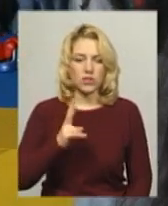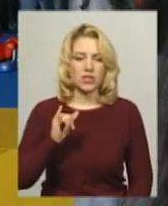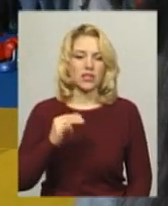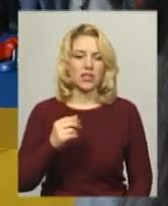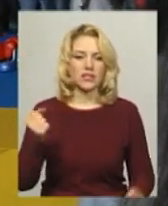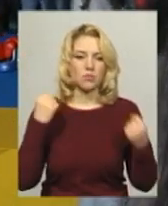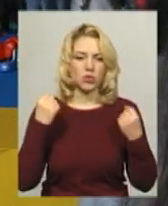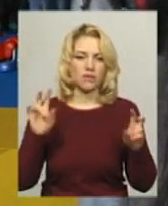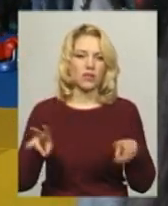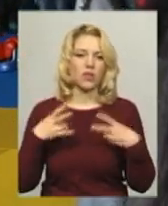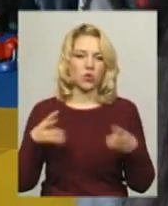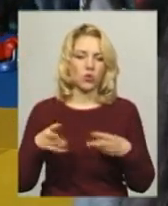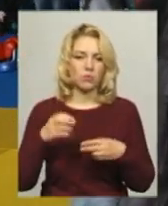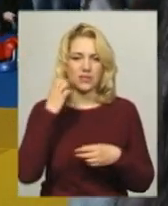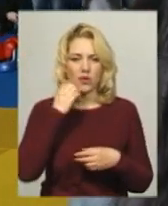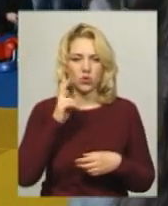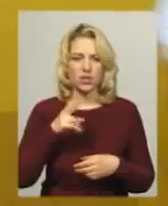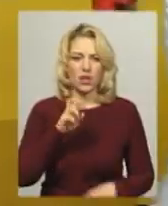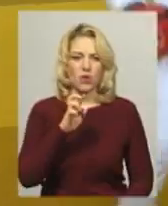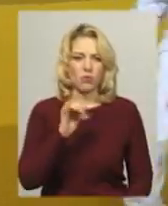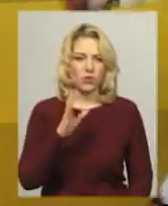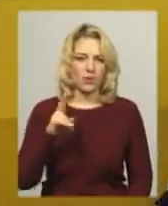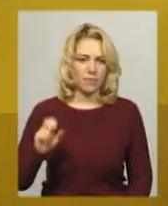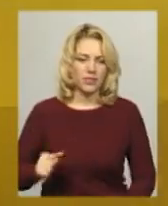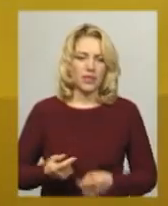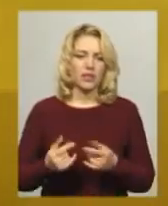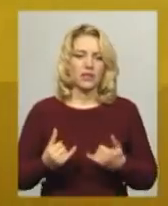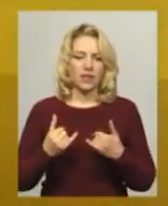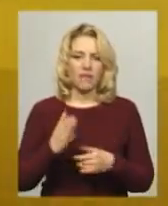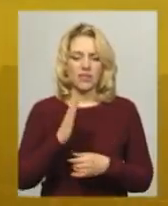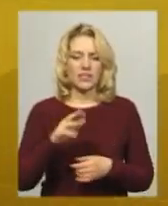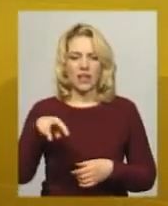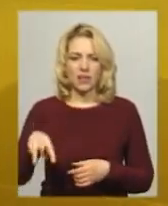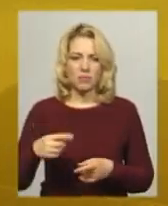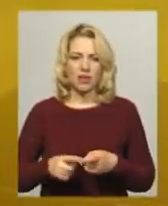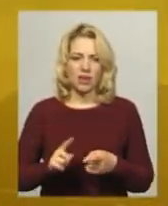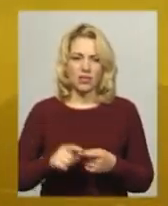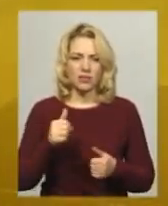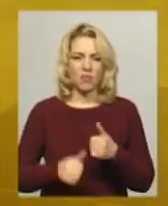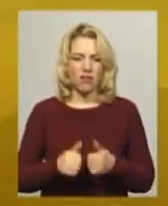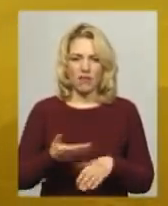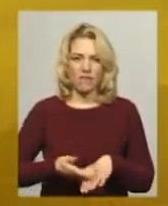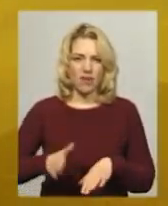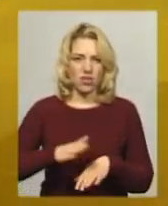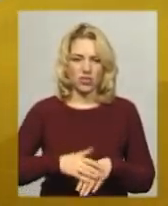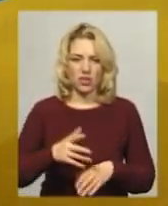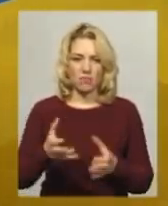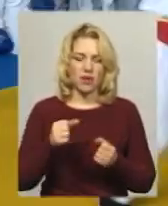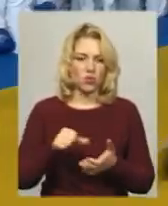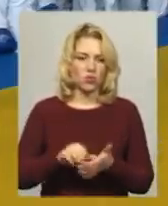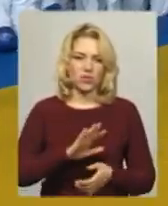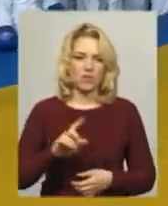спортивний клуб Старокостянтинова «Вулкан». Для Владислава Михайлова змагання виявився важкими, бере участь не вперше.